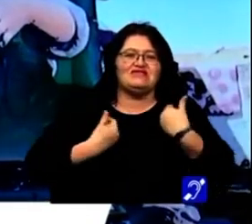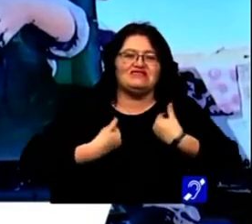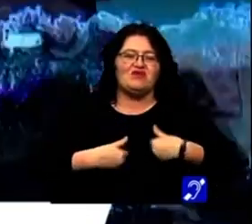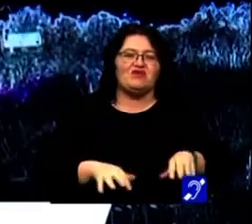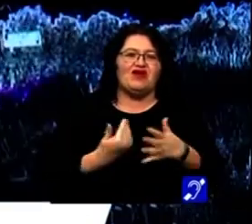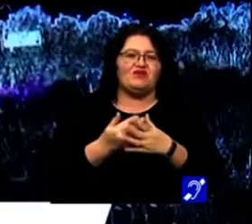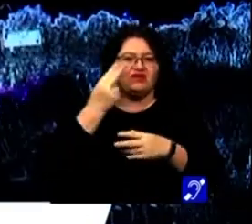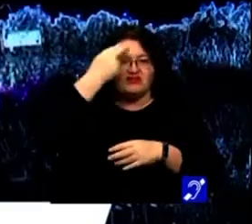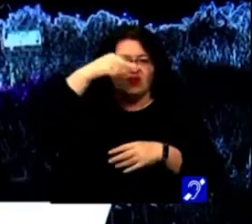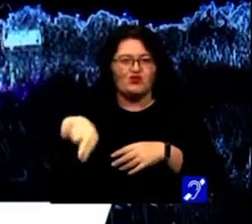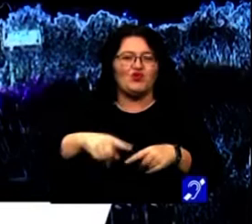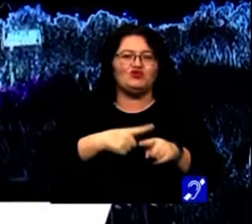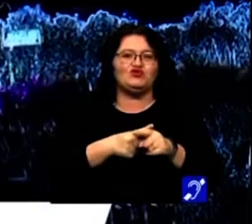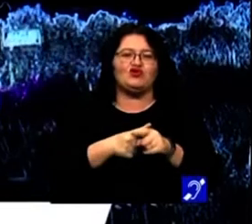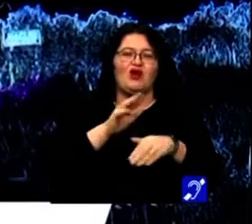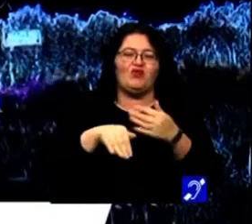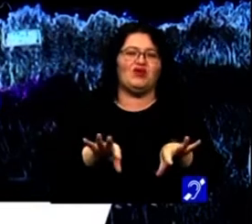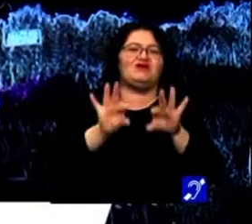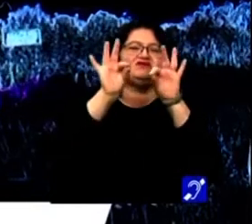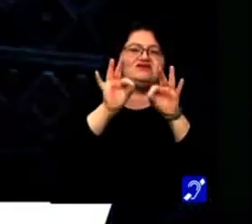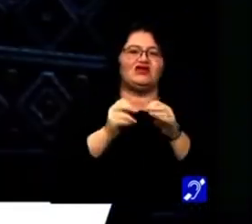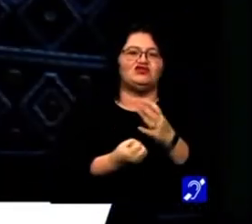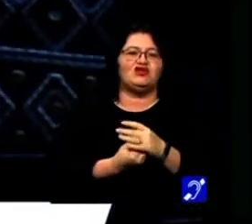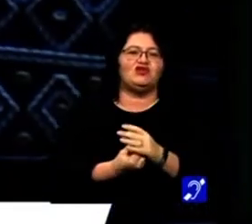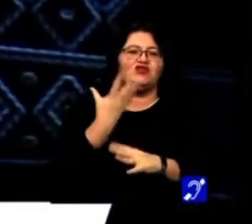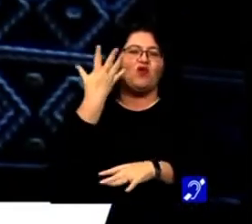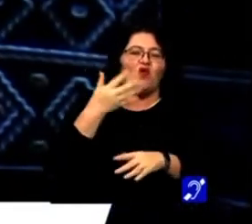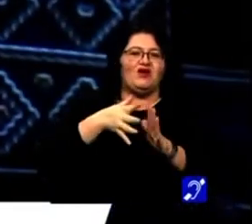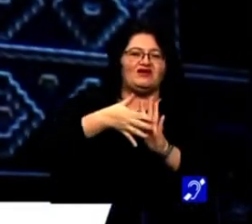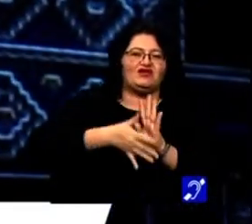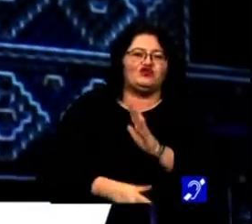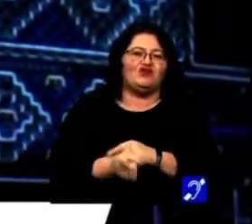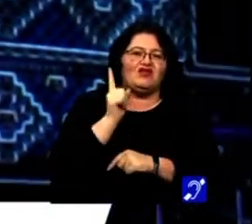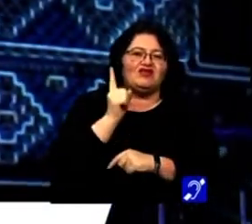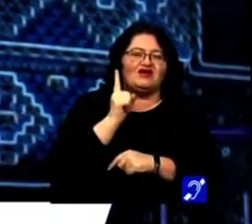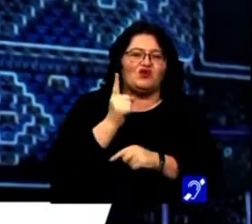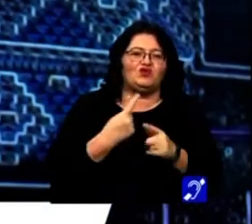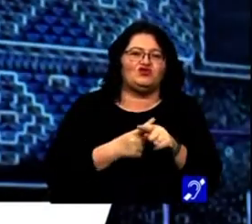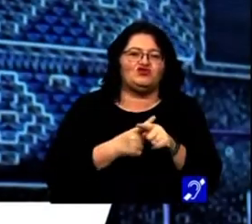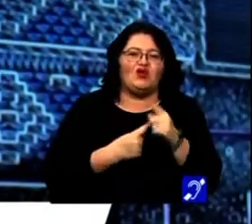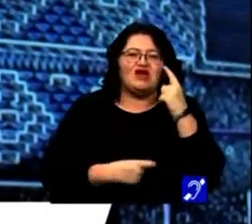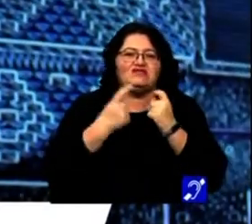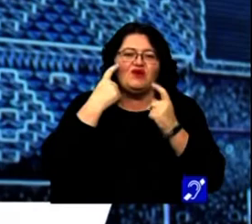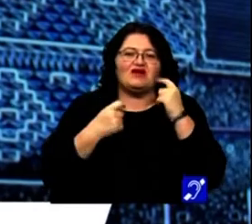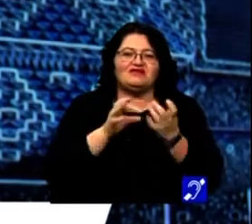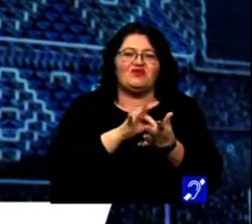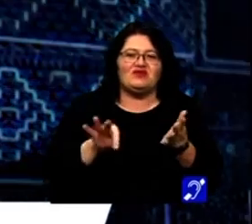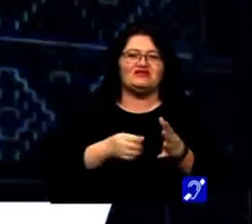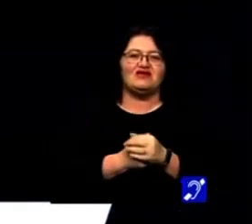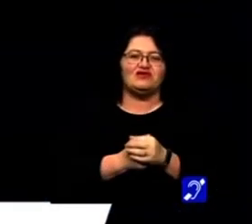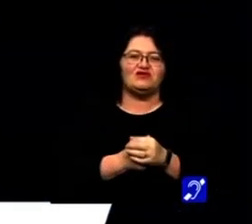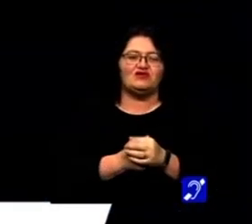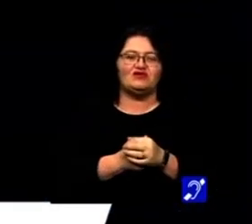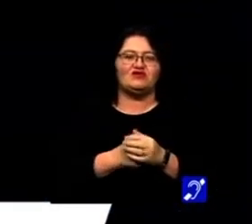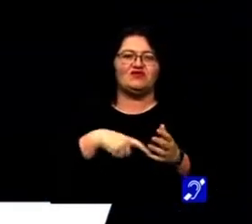în văltoarea necunoscutului și apoi regăsește și renaște atât din rădăcinile trecutului, cât și din experiența prezentului. Este